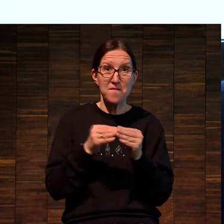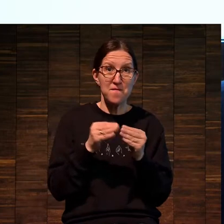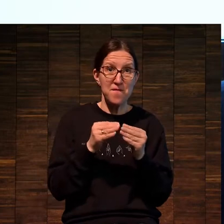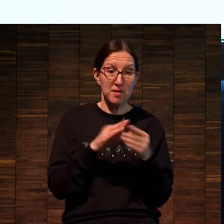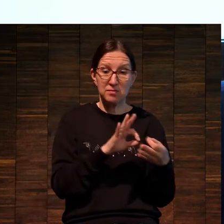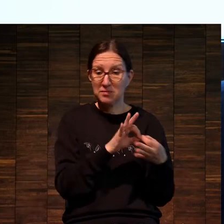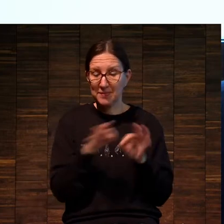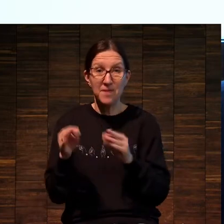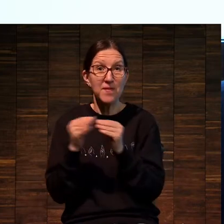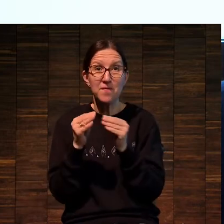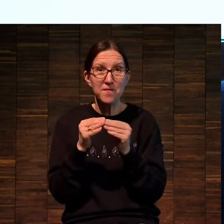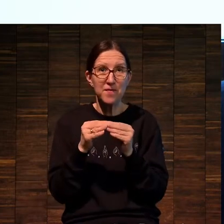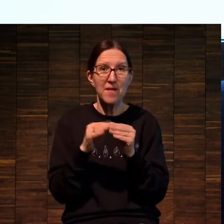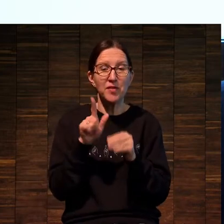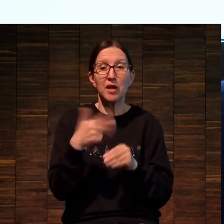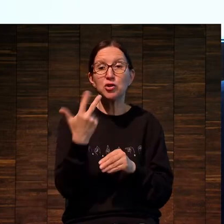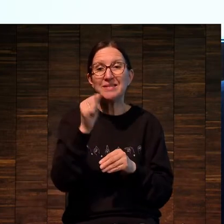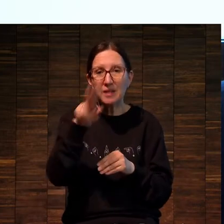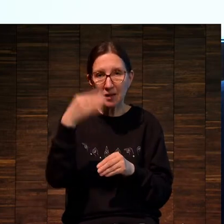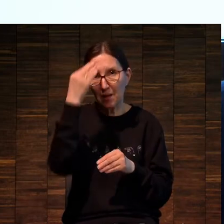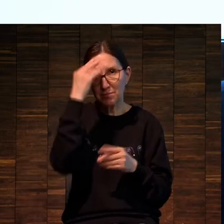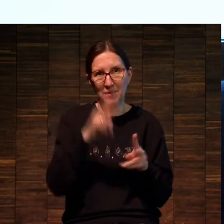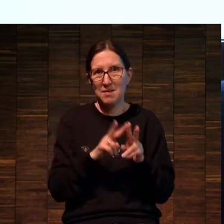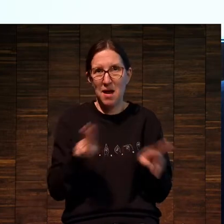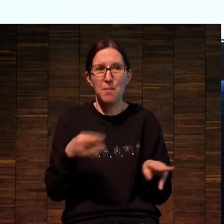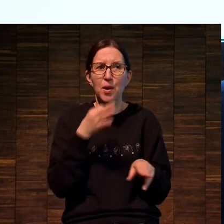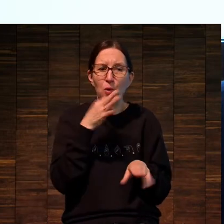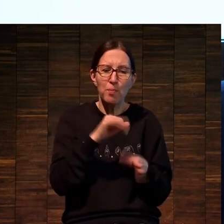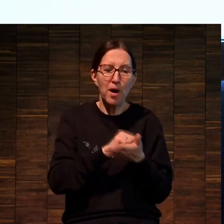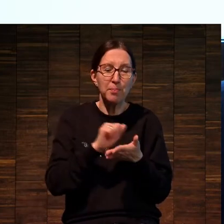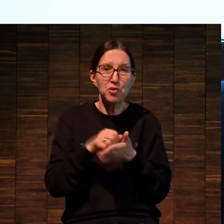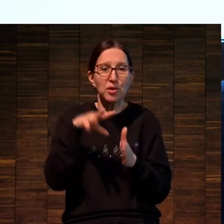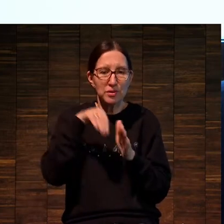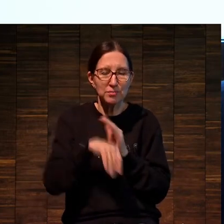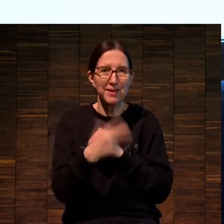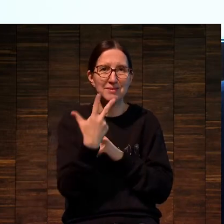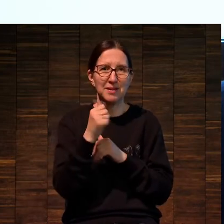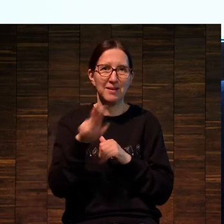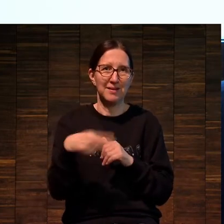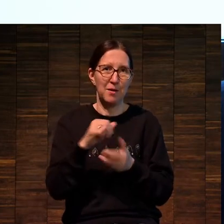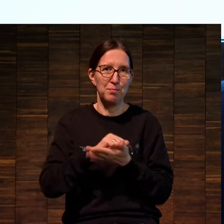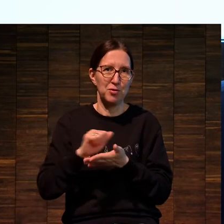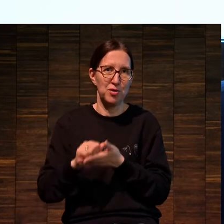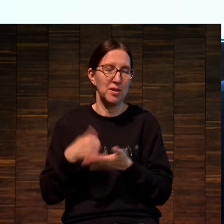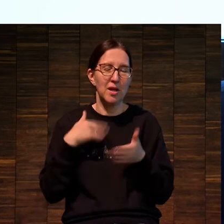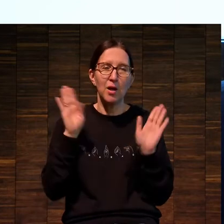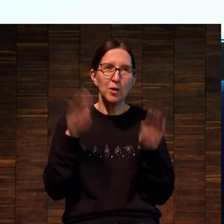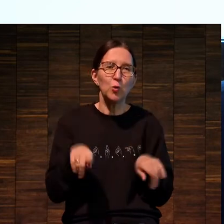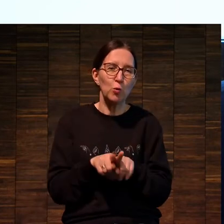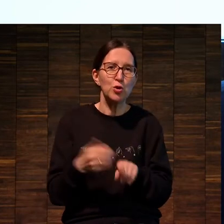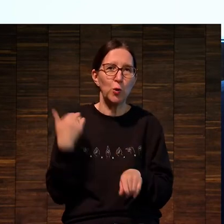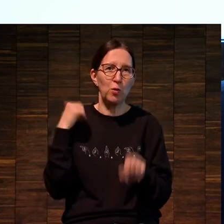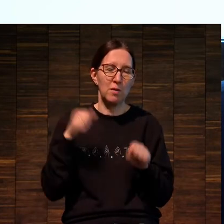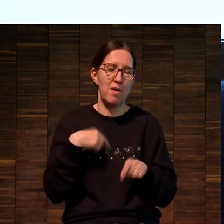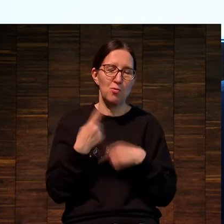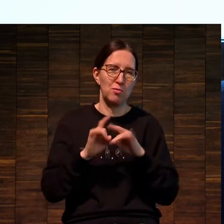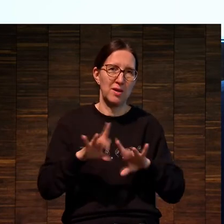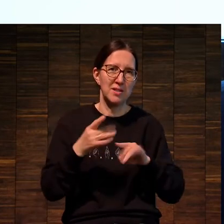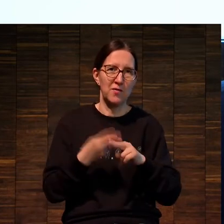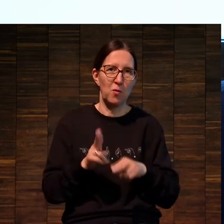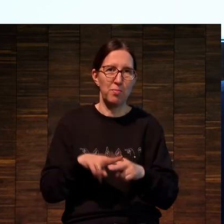остается даже, если мы делаем трехмерную печать. И, по сути дела, вся печать трехмерная. В общем, я могу долго на эту тему... Спасибо большое.